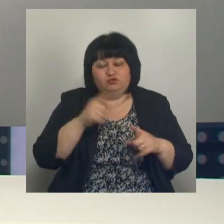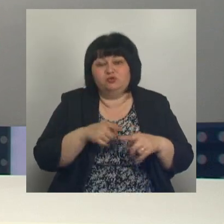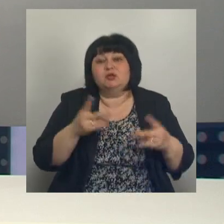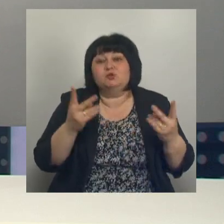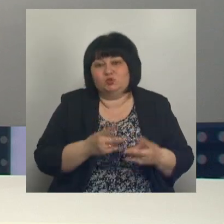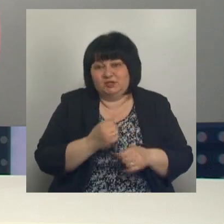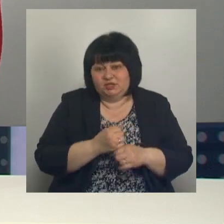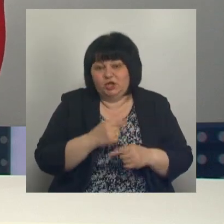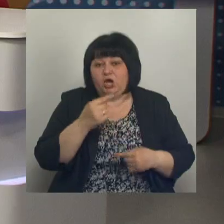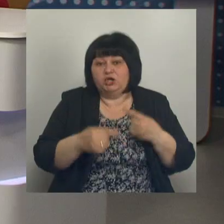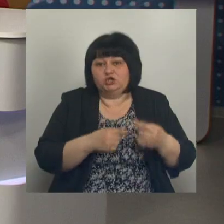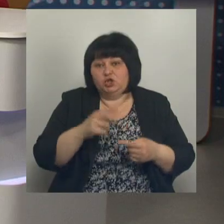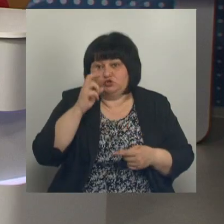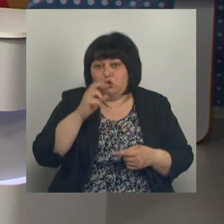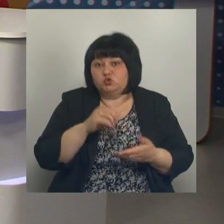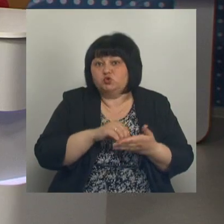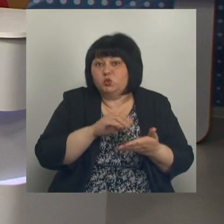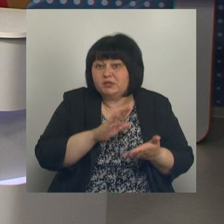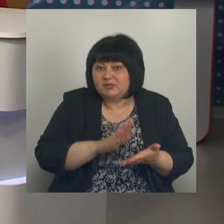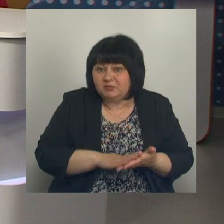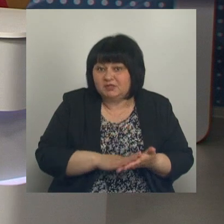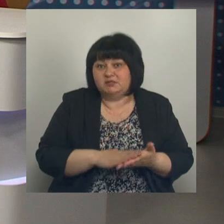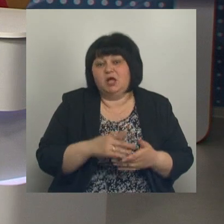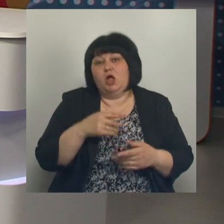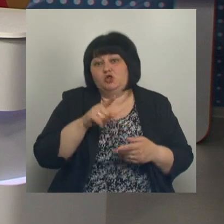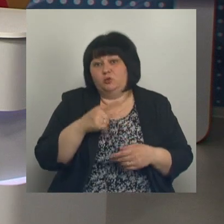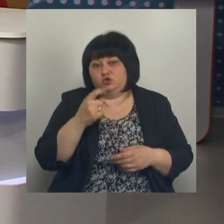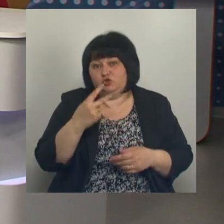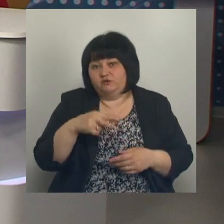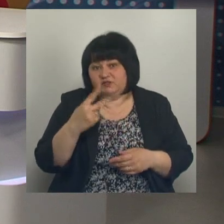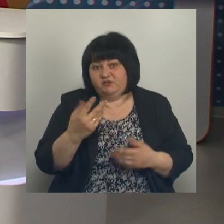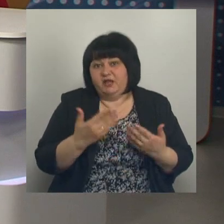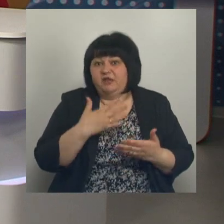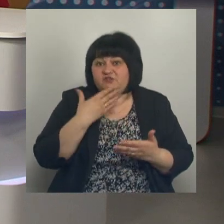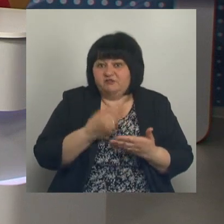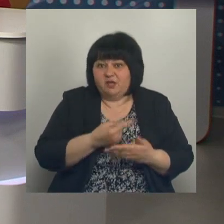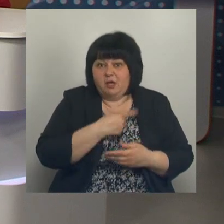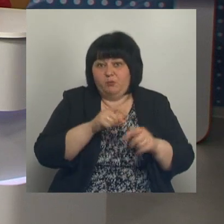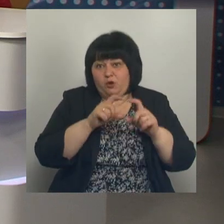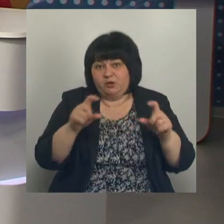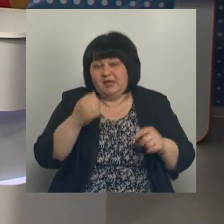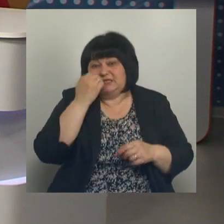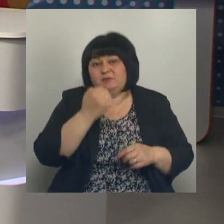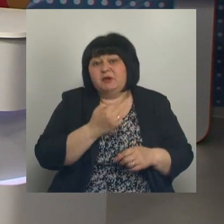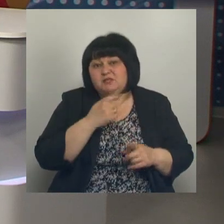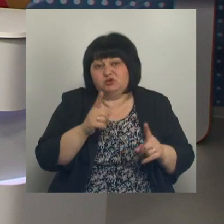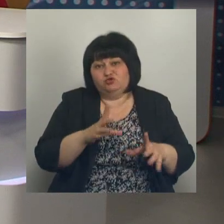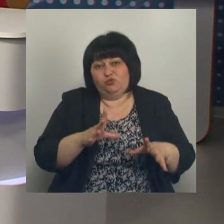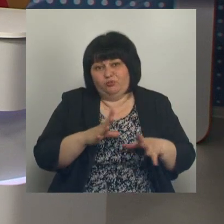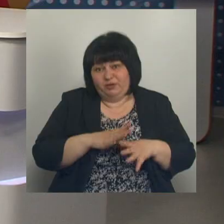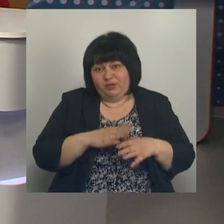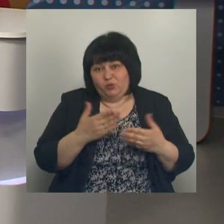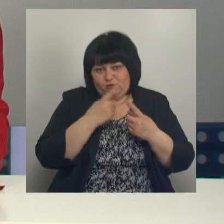через госуслуги записаться по номеру 122, либо в своей поликлинике. Совершенно так. Спасибо, что были в нашей студии, спасибо за полезную